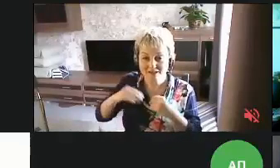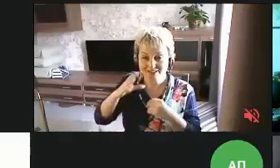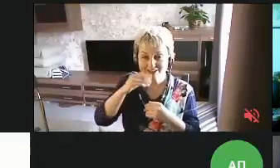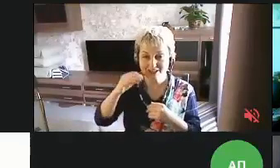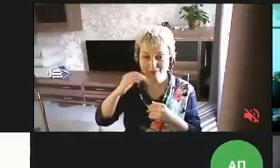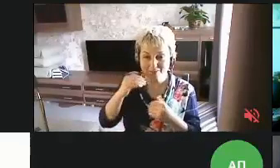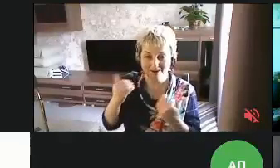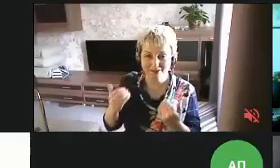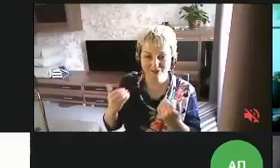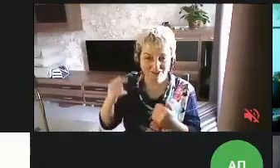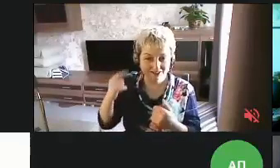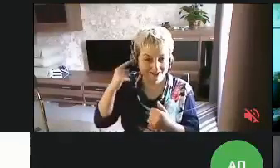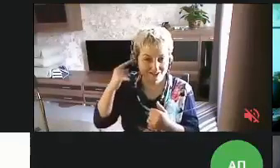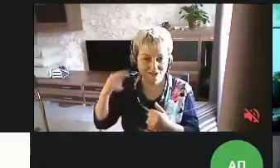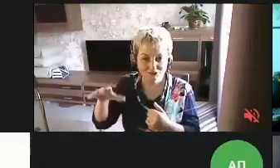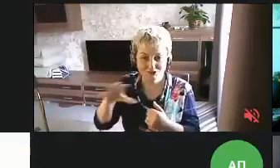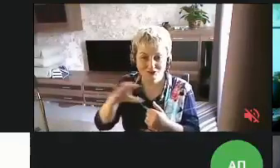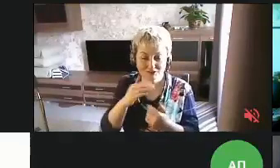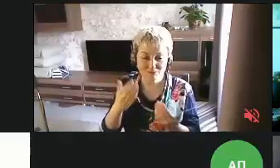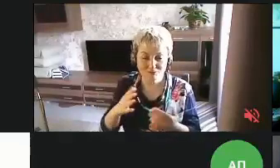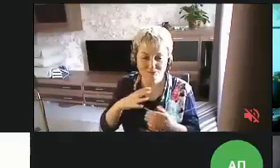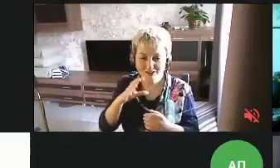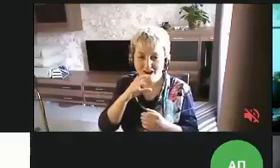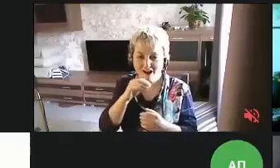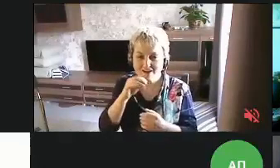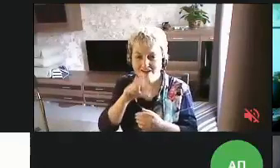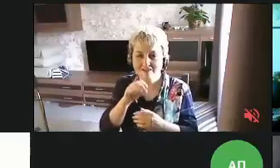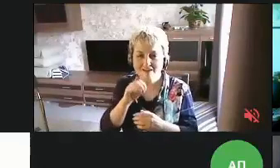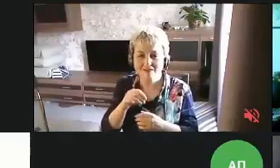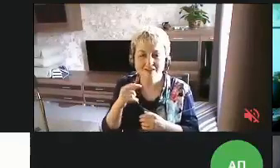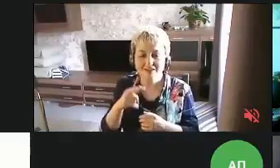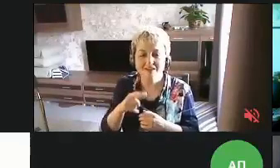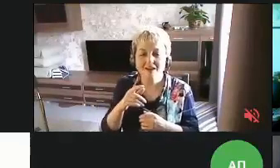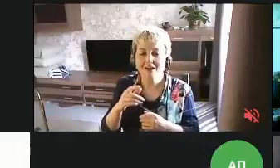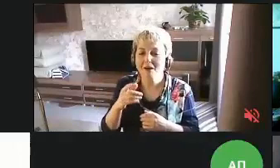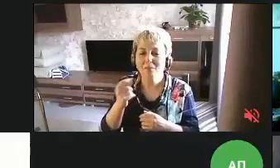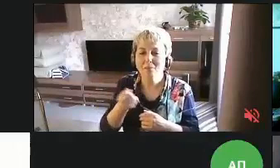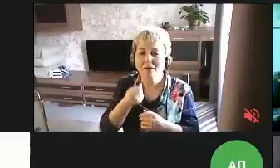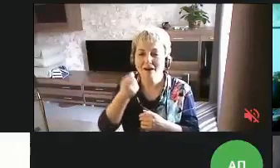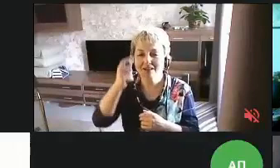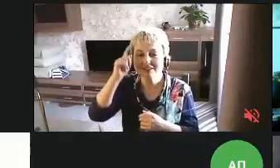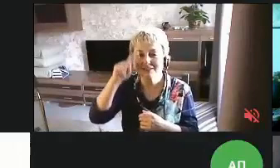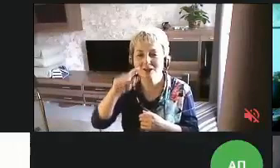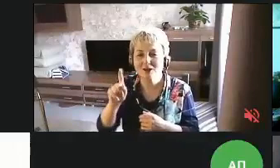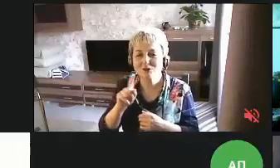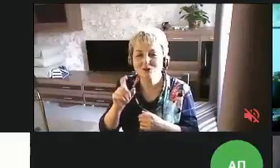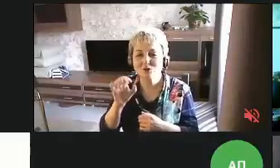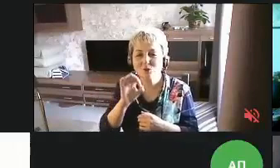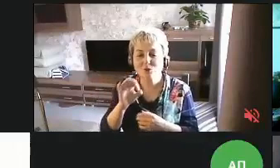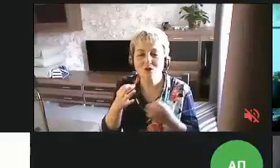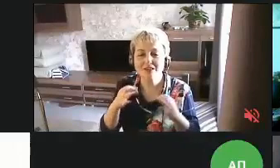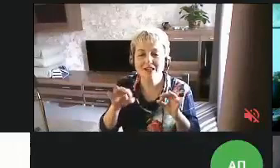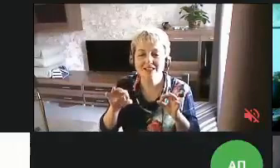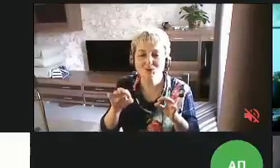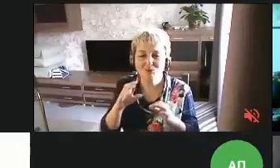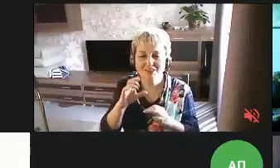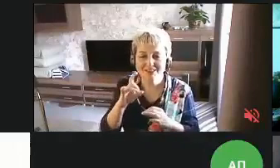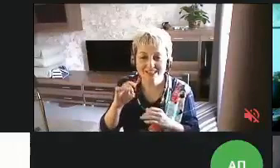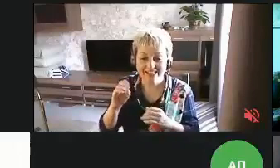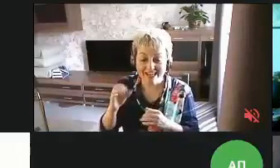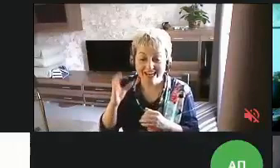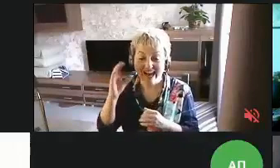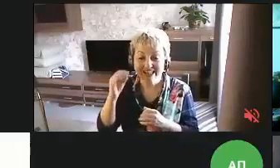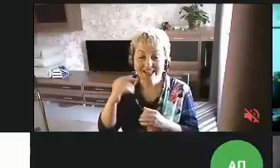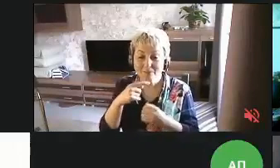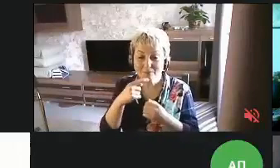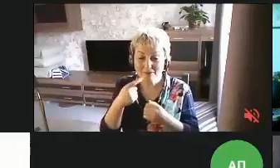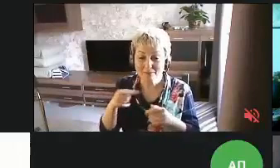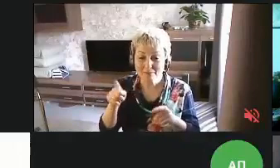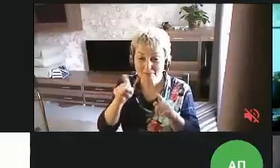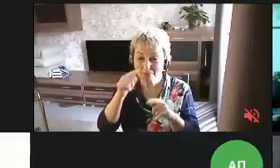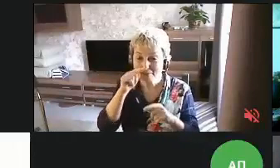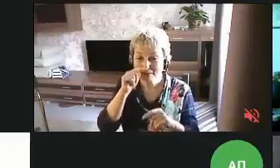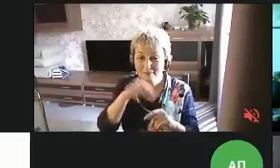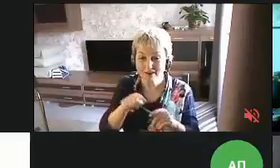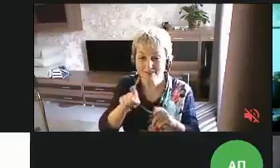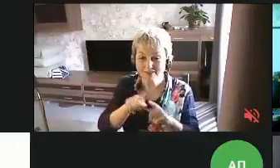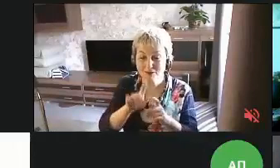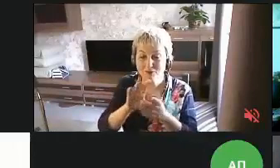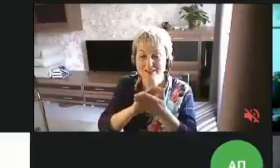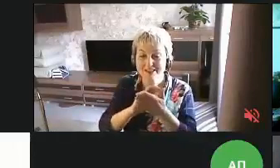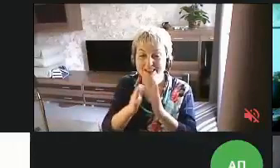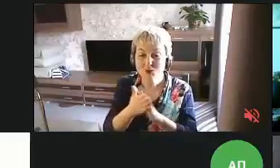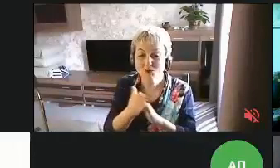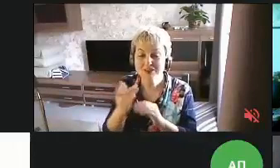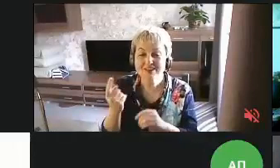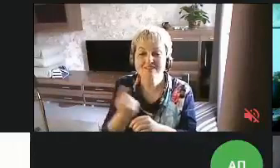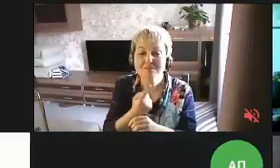замечательной, которая, если вы слышите про «Доступную среду», мало чего знает. Но мы как раз оказались в такой ситуации, где